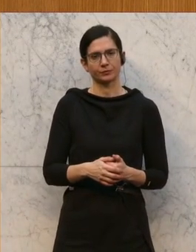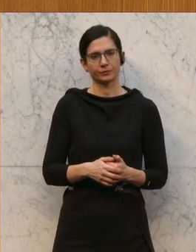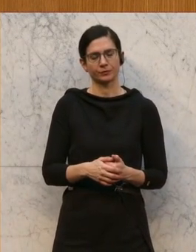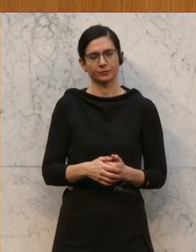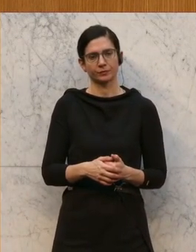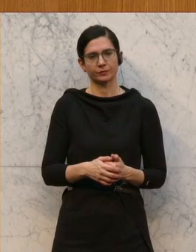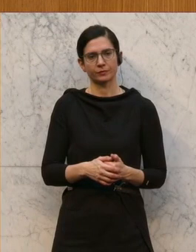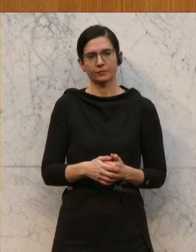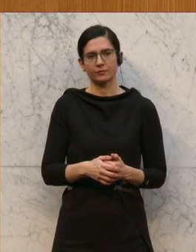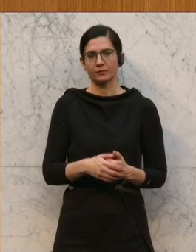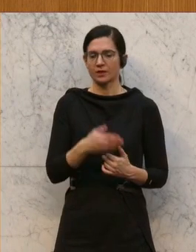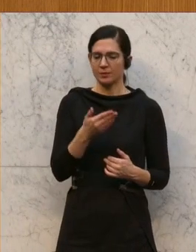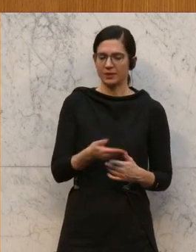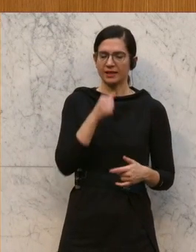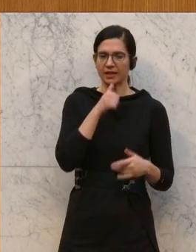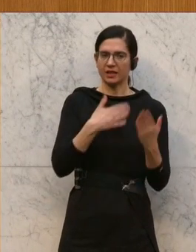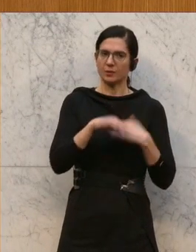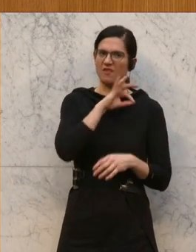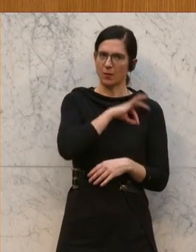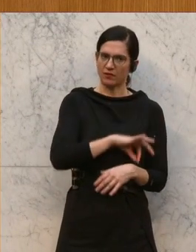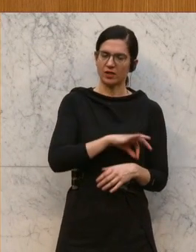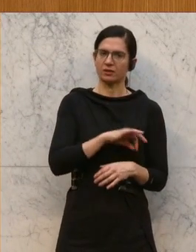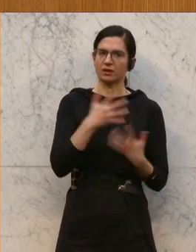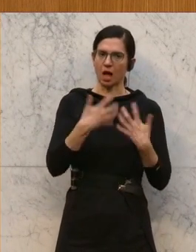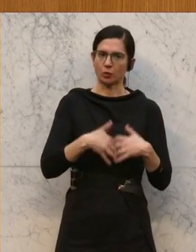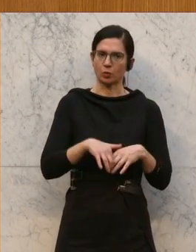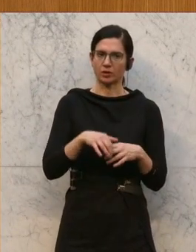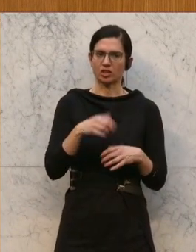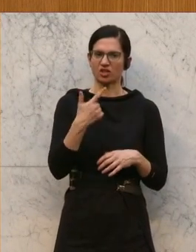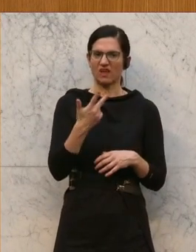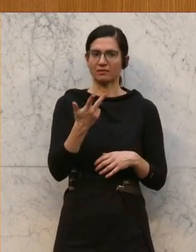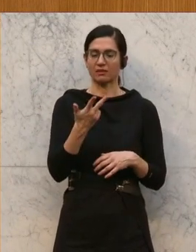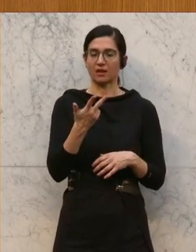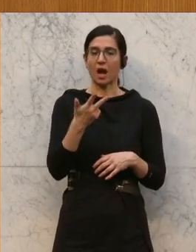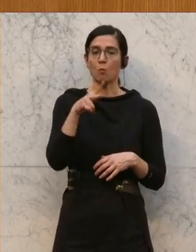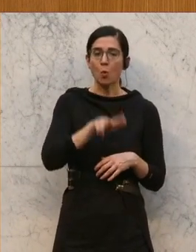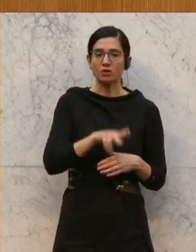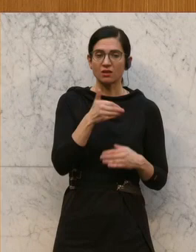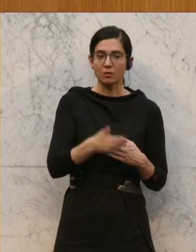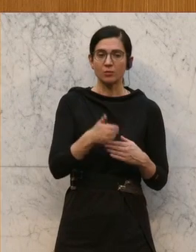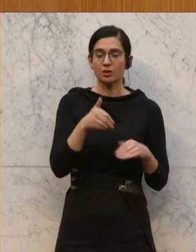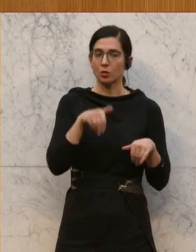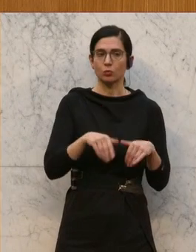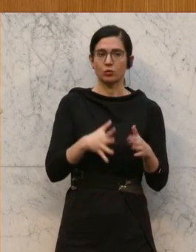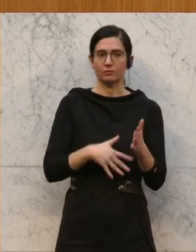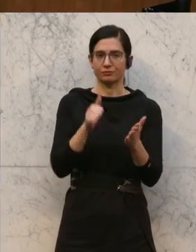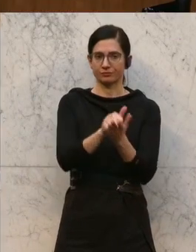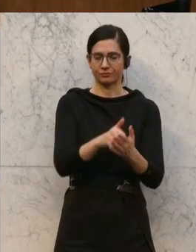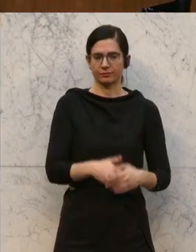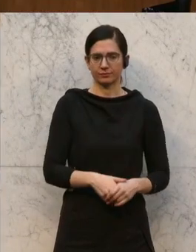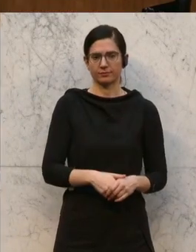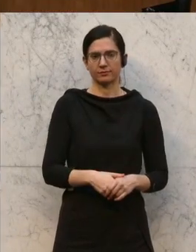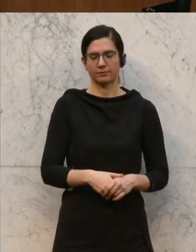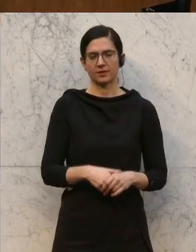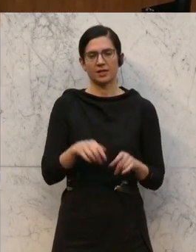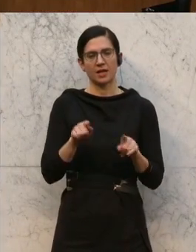gut, weil Mieter dadurch nicht mehr verpflichtet werden, automatisch zwei bis drei Monatsmieten beim Abschluss eines Mietvertrages hinzulegen. Aber es gibt natürlich